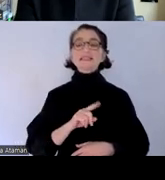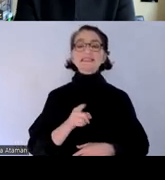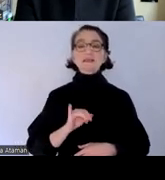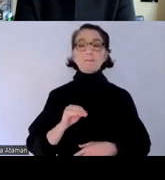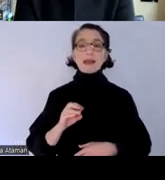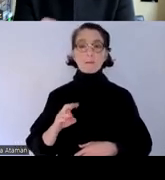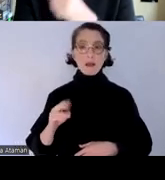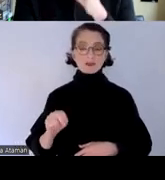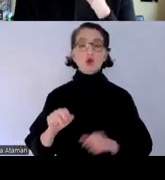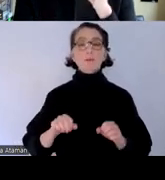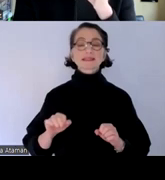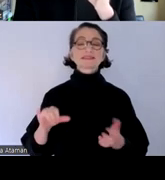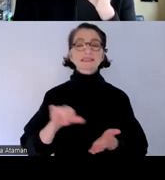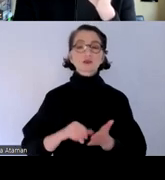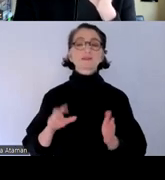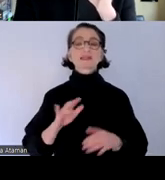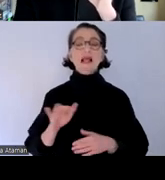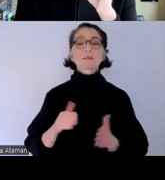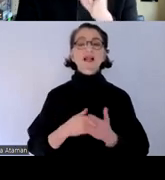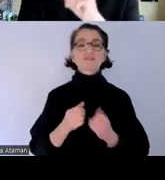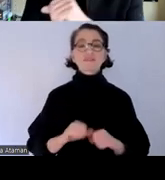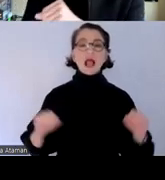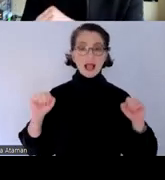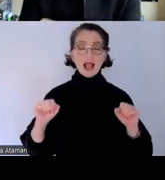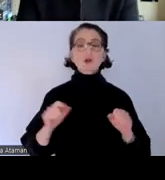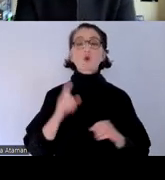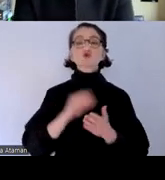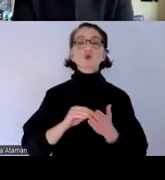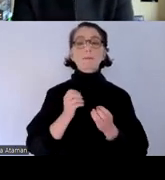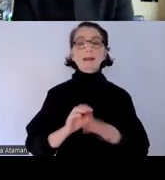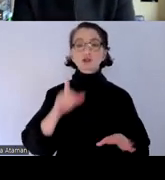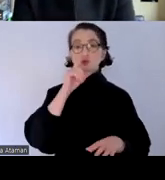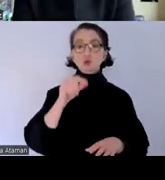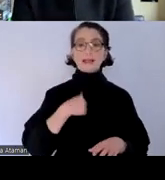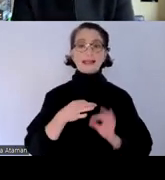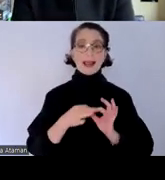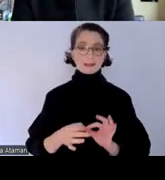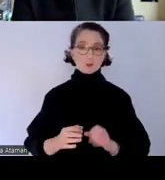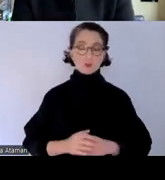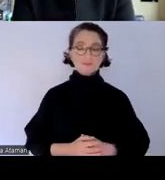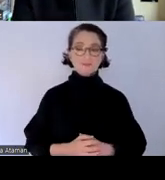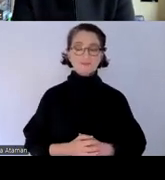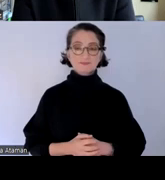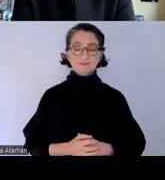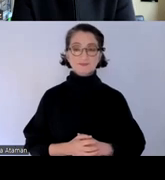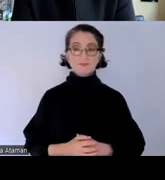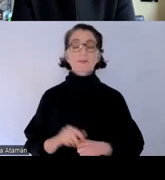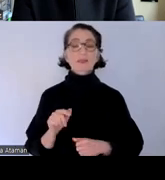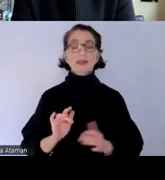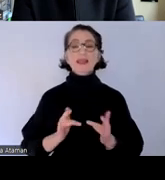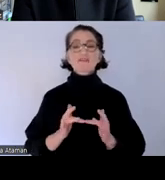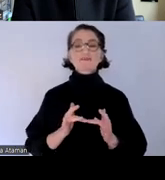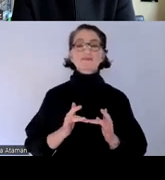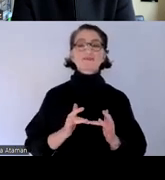barrierefreiheit an der hochschule der medien in stuttgart diese webinar reihe